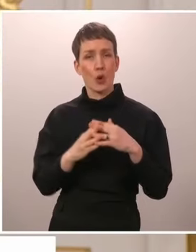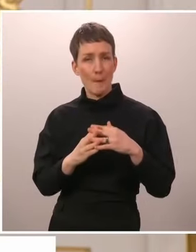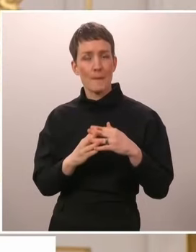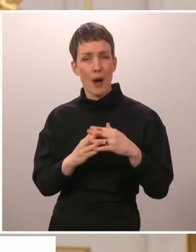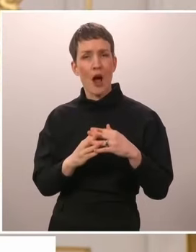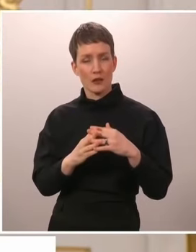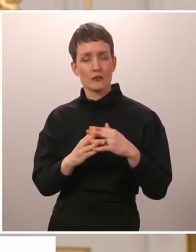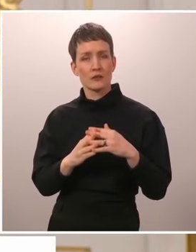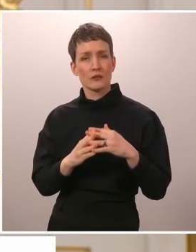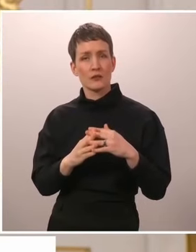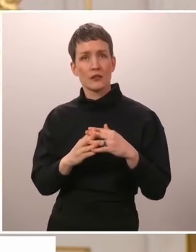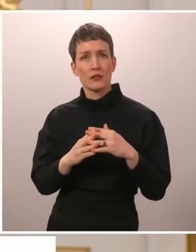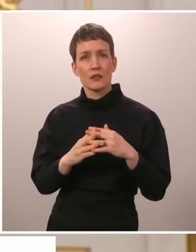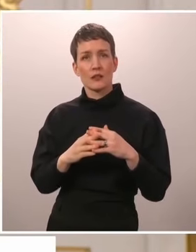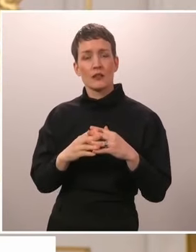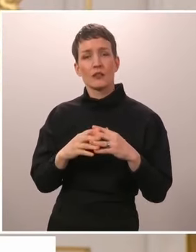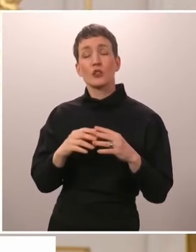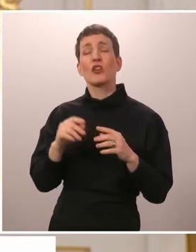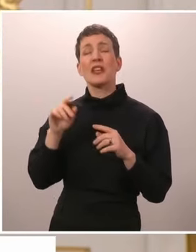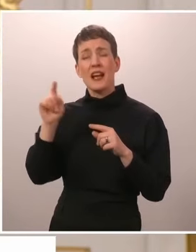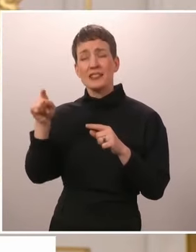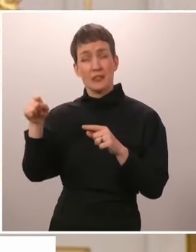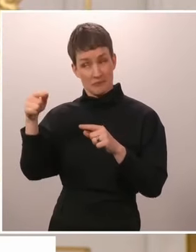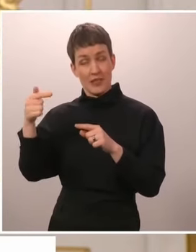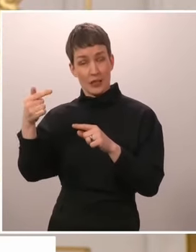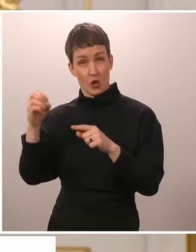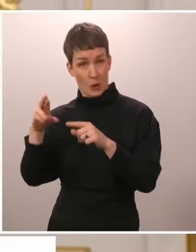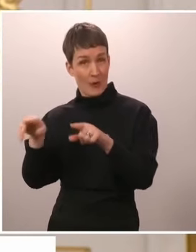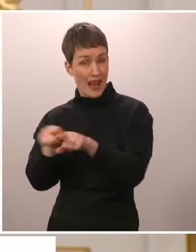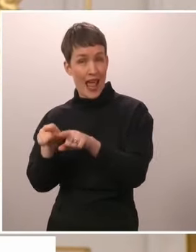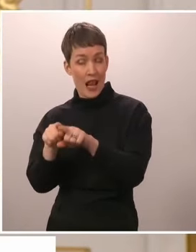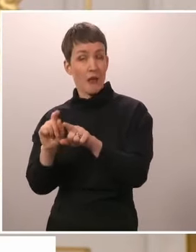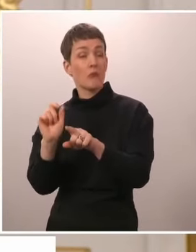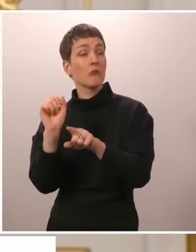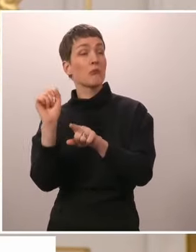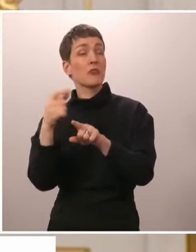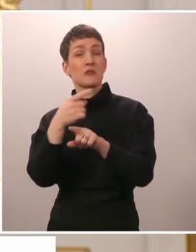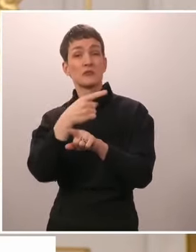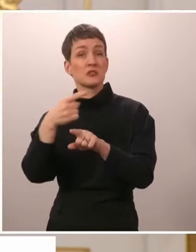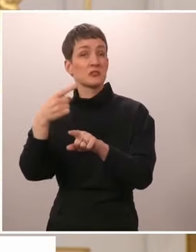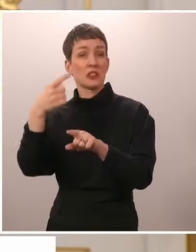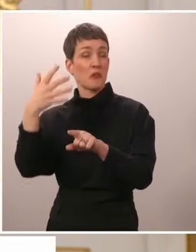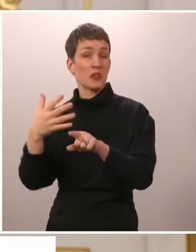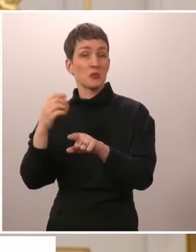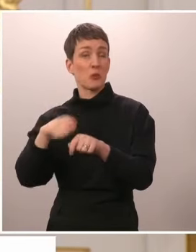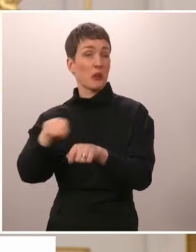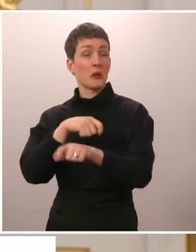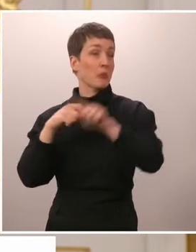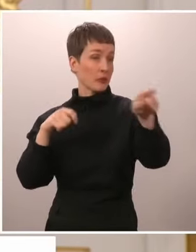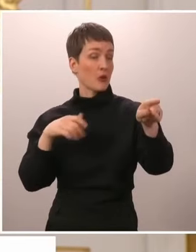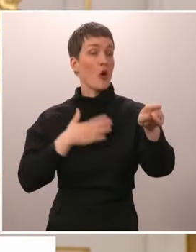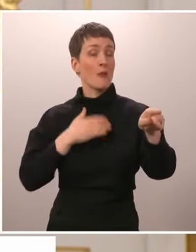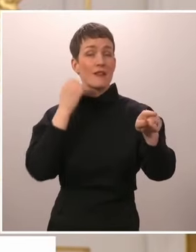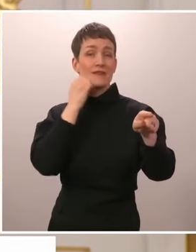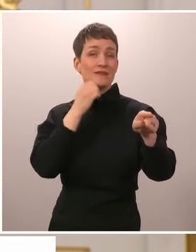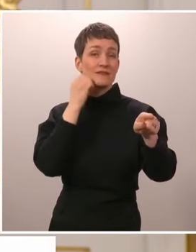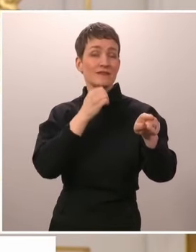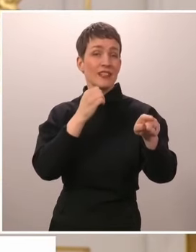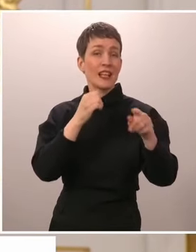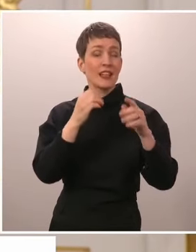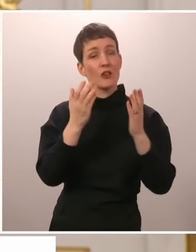Så bokstavligen ett stenkast från torpet, 150 meter ungefär. Och sen är det 200 meter till